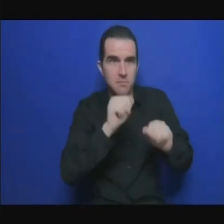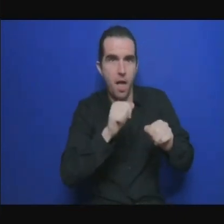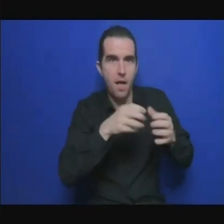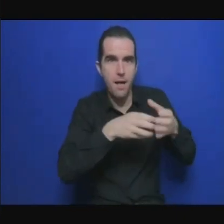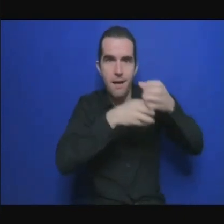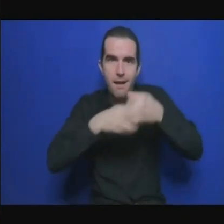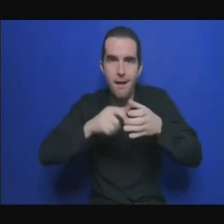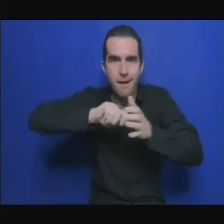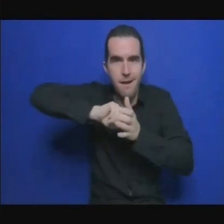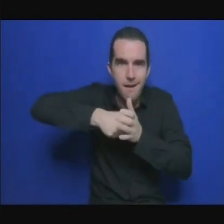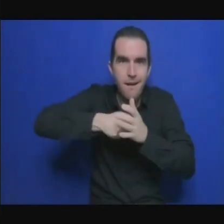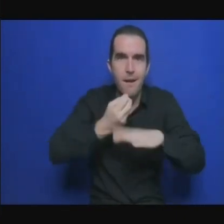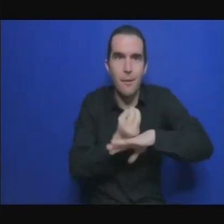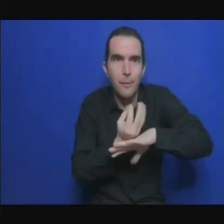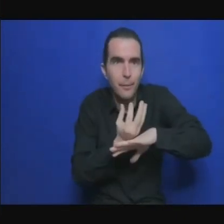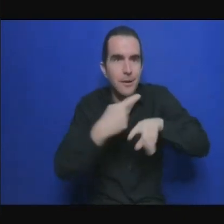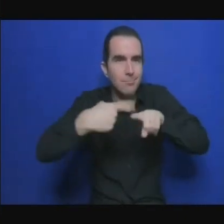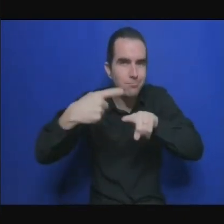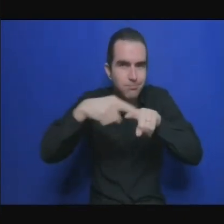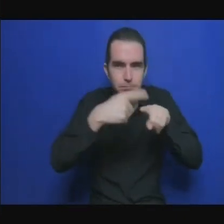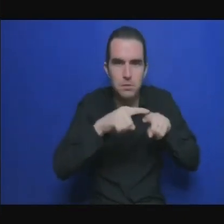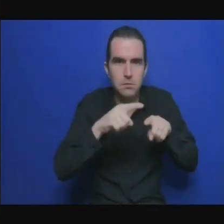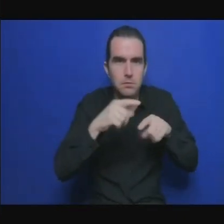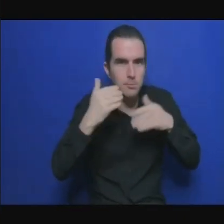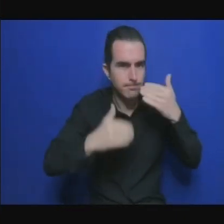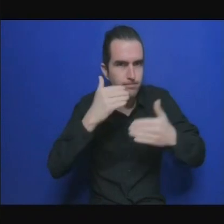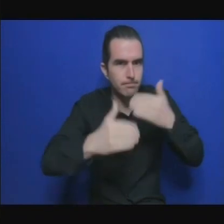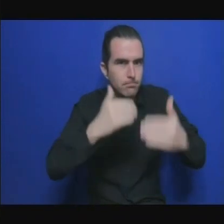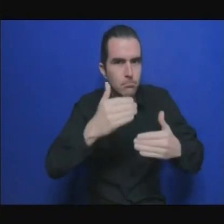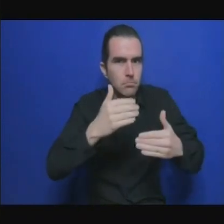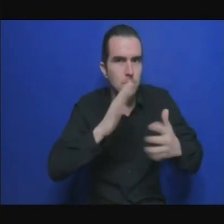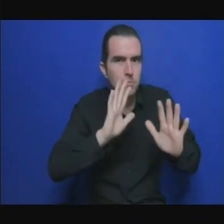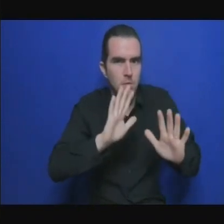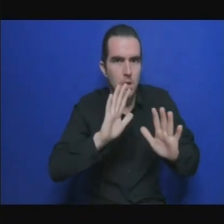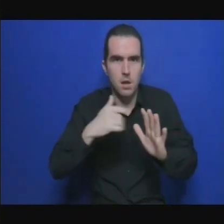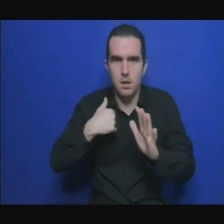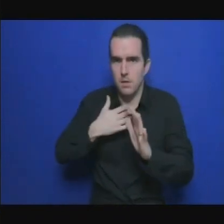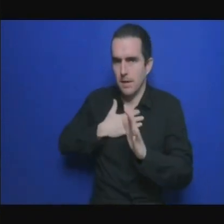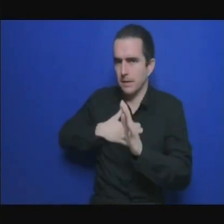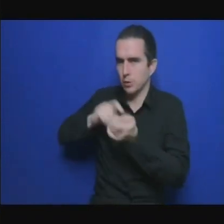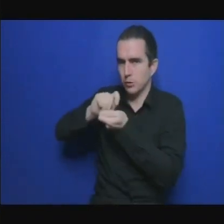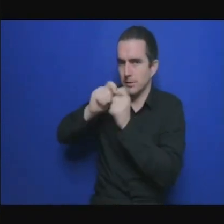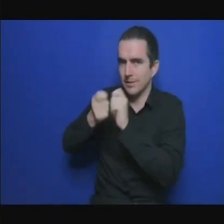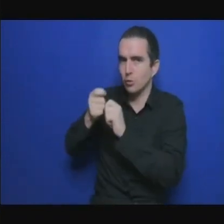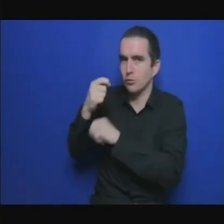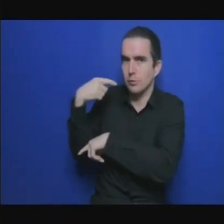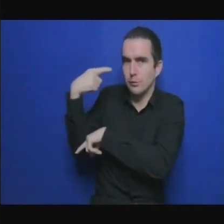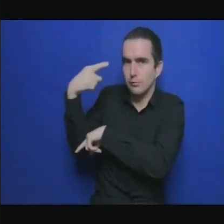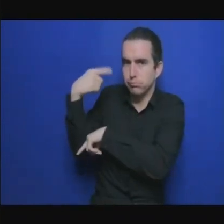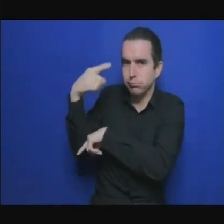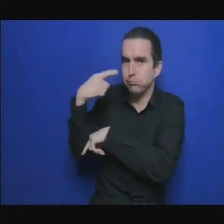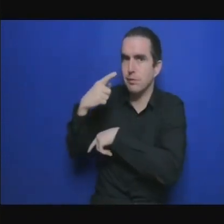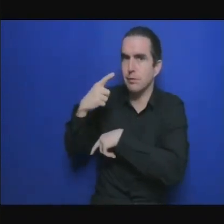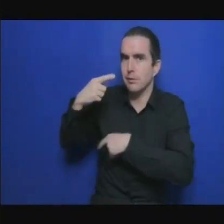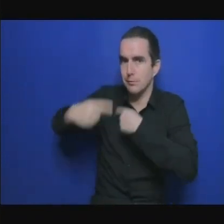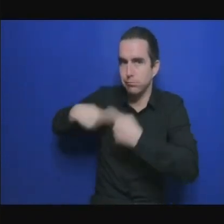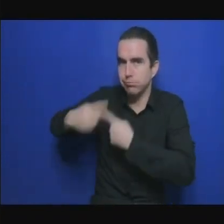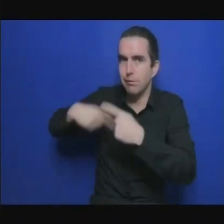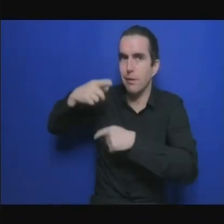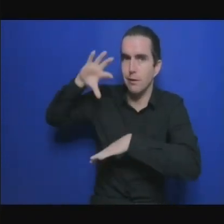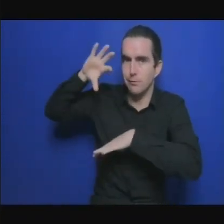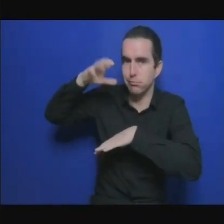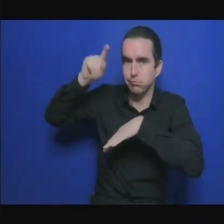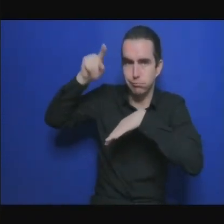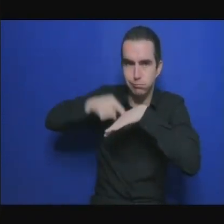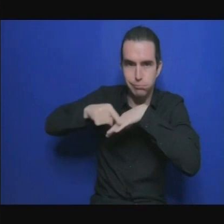un mécanisme de réduction d'impôts pour les entreprises qui financent la recherche et l'innovation et en particulier dans le secteur de l